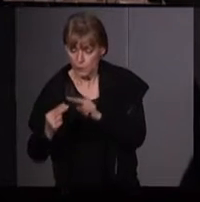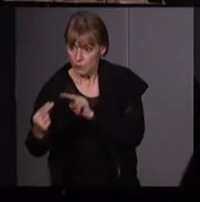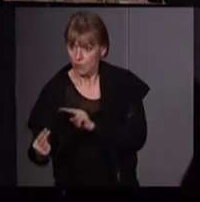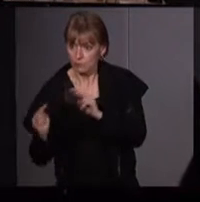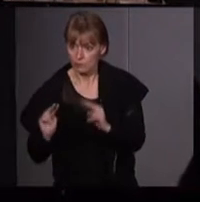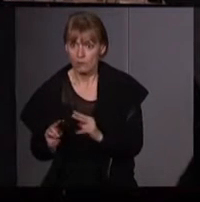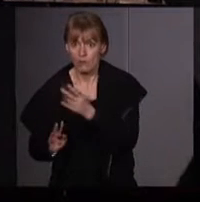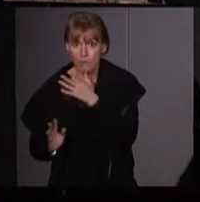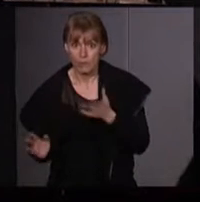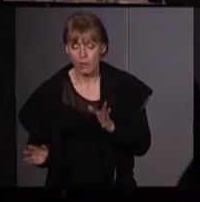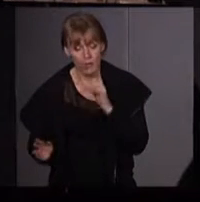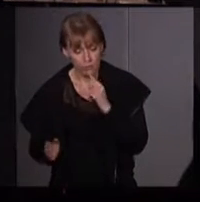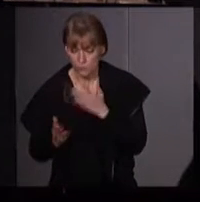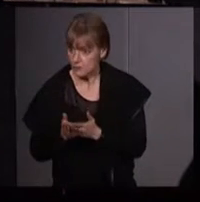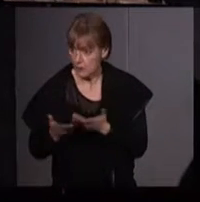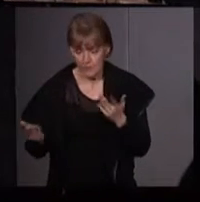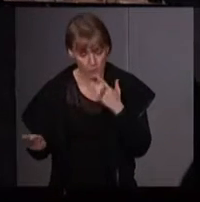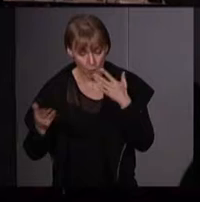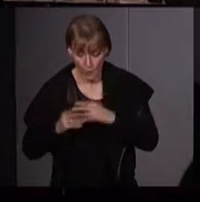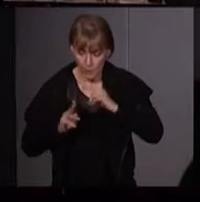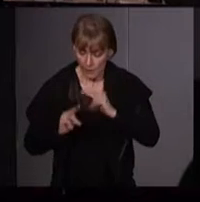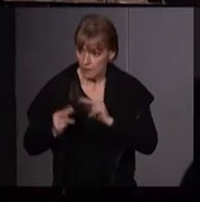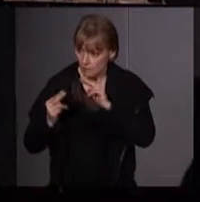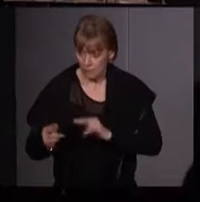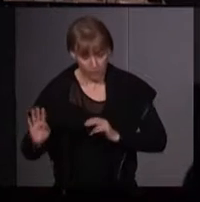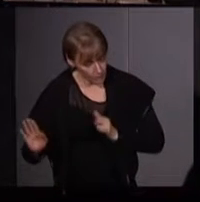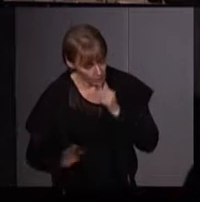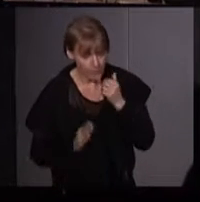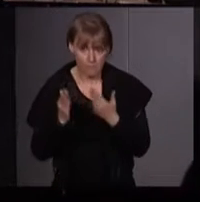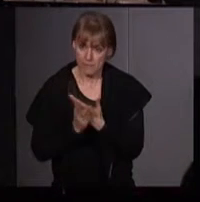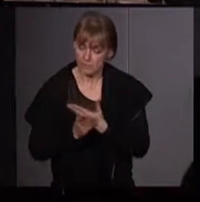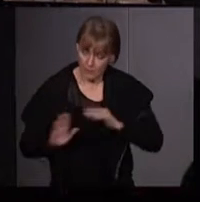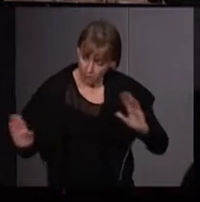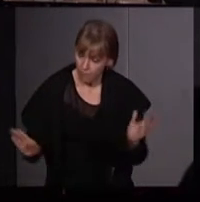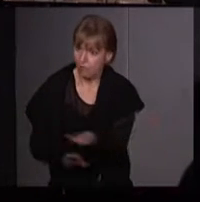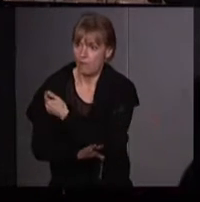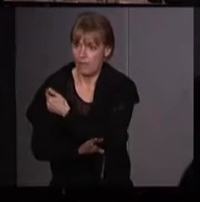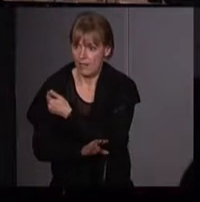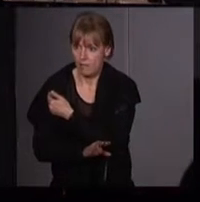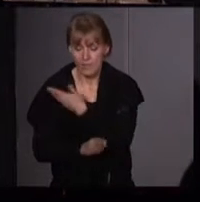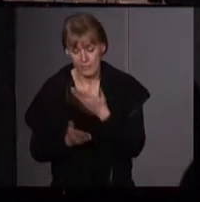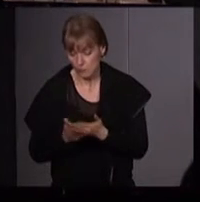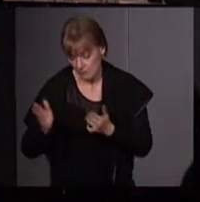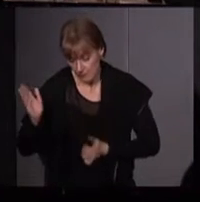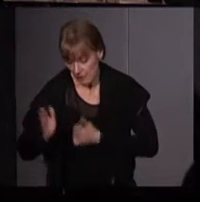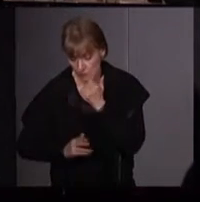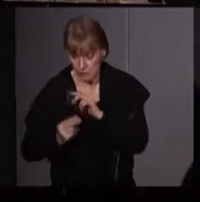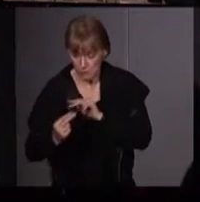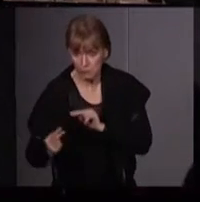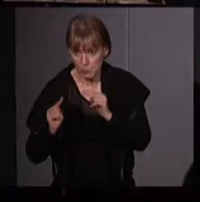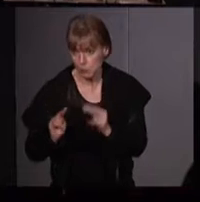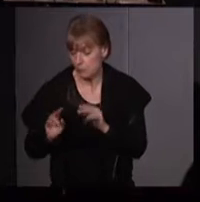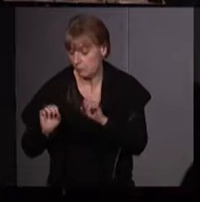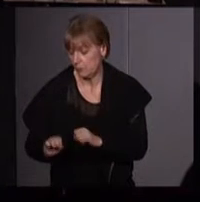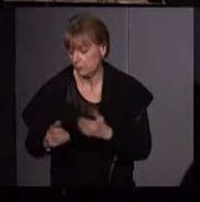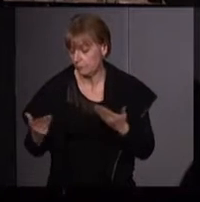nuit, elles étaient évincées, chaque matin, elles revenaient et n'avaient que le droit de se construire elles-mêmes des tentes, comme vous le voyez